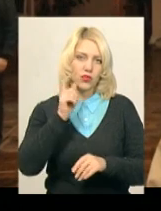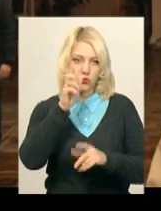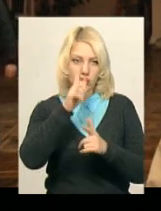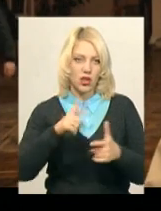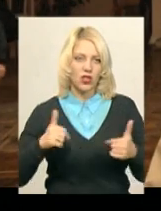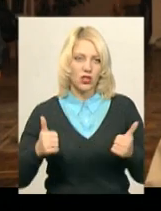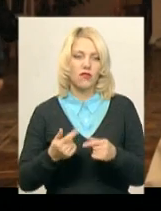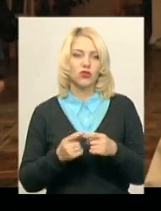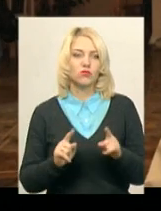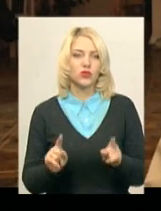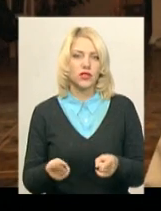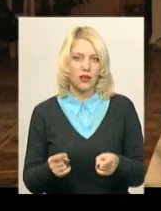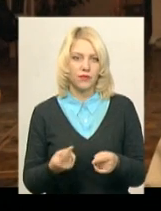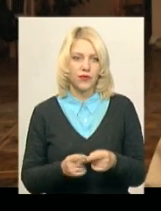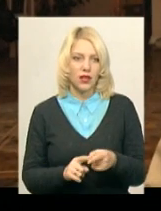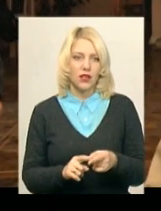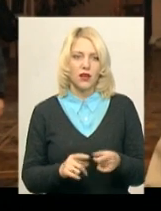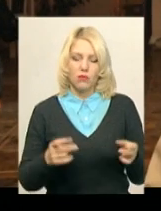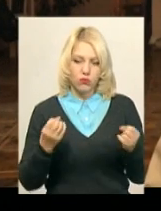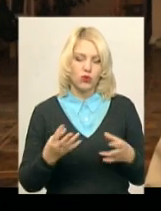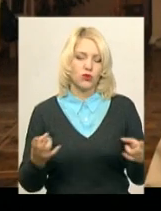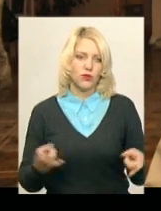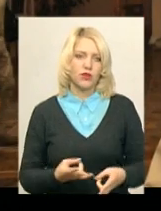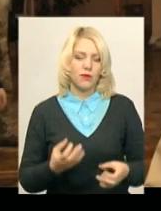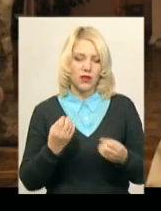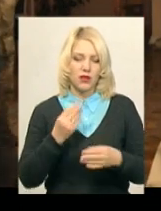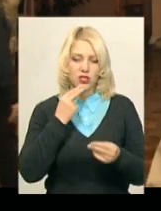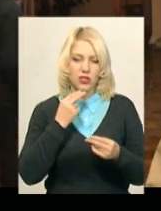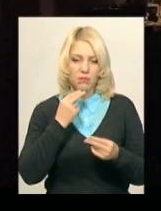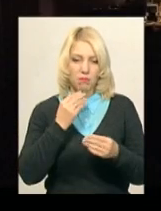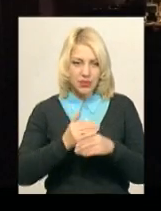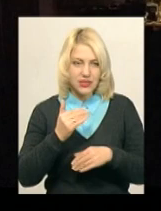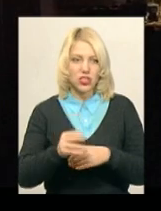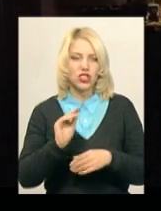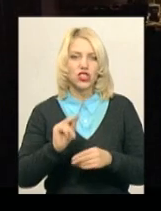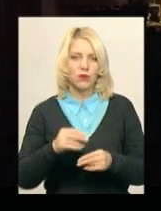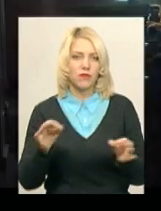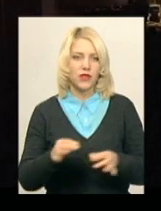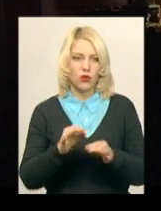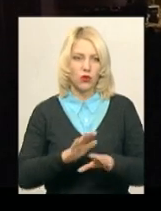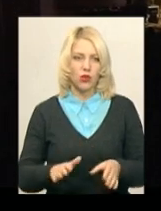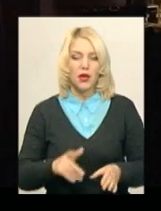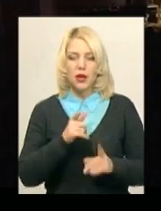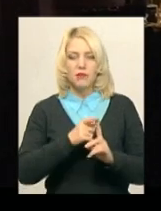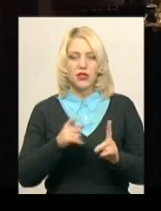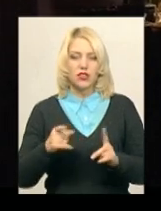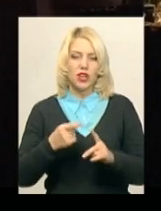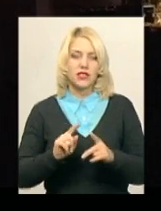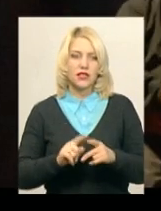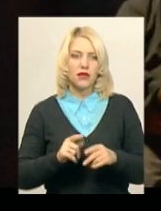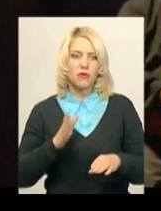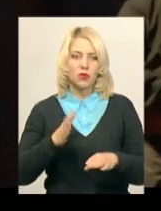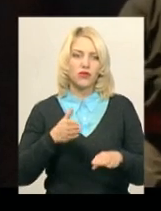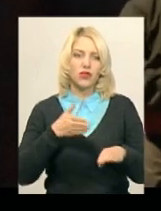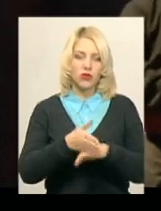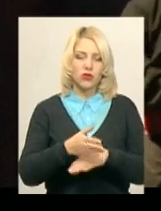Тому це просто потрібно. Краще пізніше, ніж ніколи. Після Хмельницького далі учасники проєкту віддивідають Старо